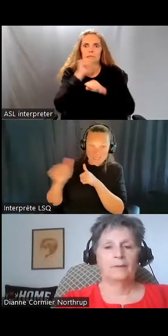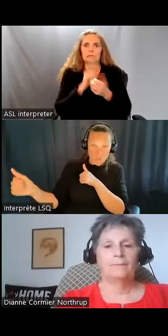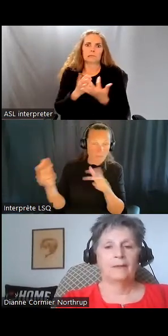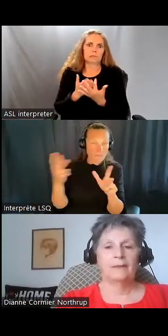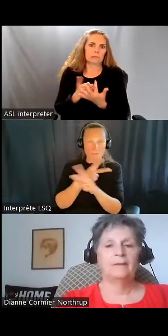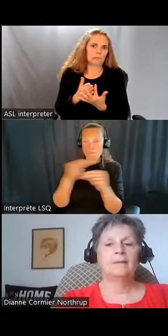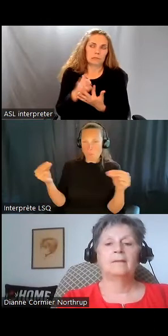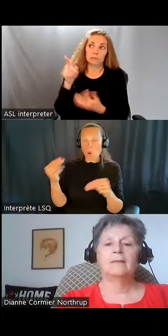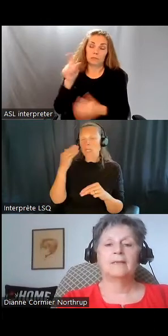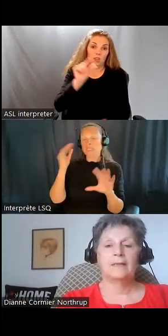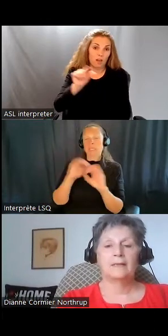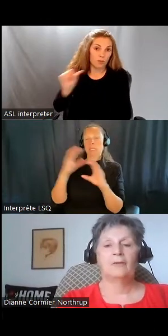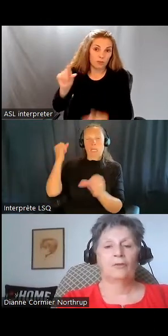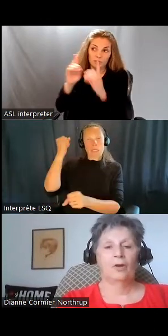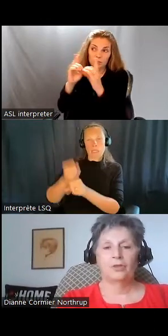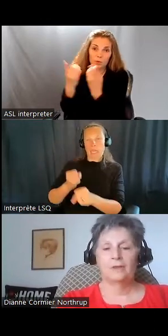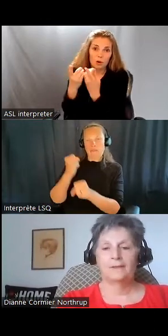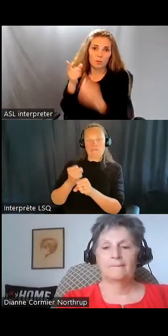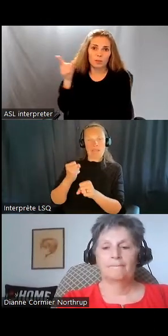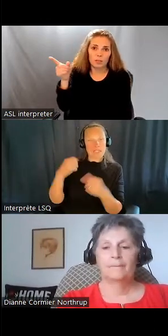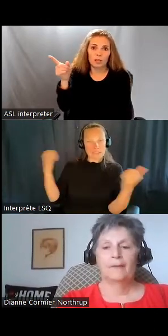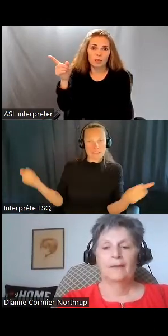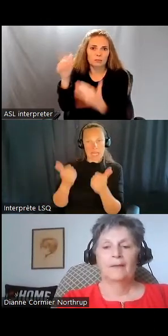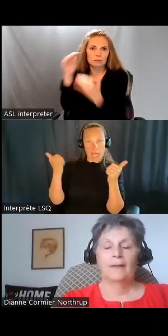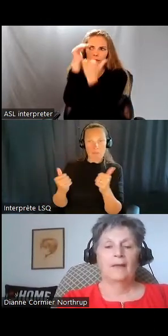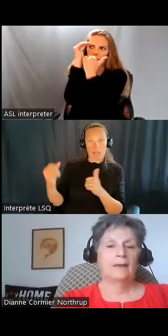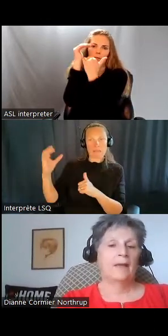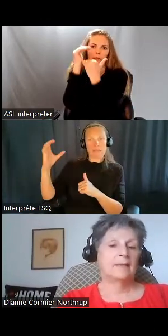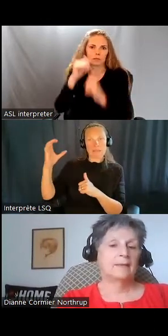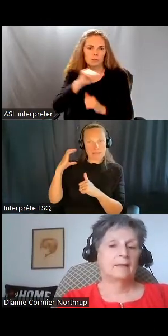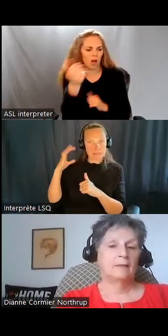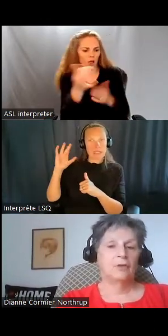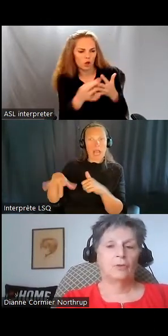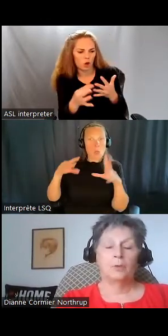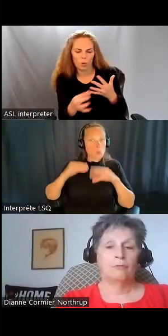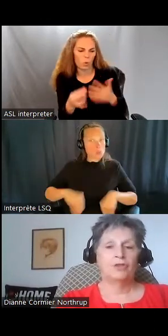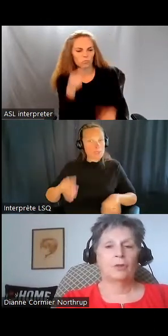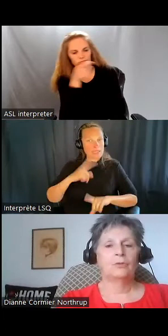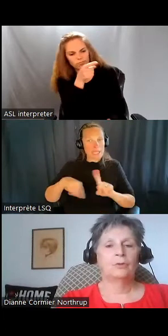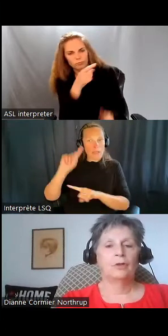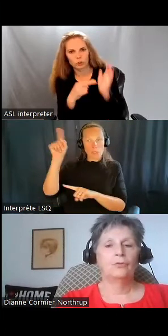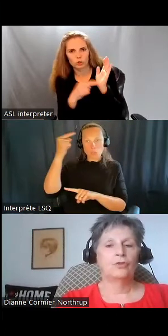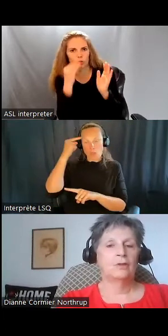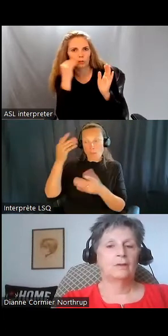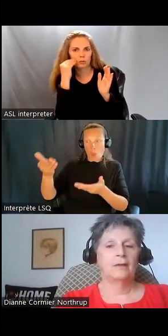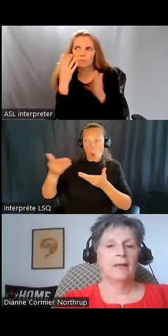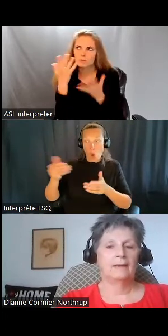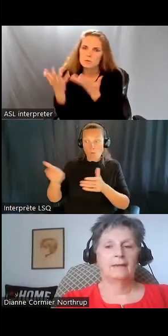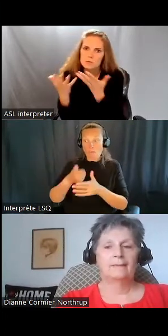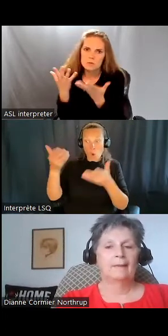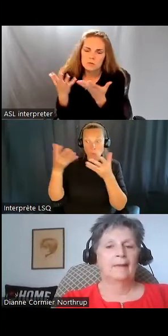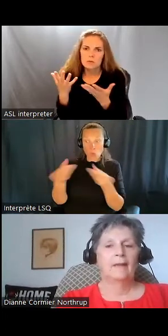parce que nous nous retrouvions face à un ministère du gouvernement qui ne voyait pas d'autres solutions. Et comme je l'ai dit dans la vidéo,